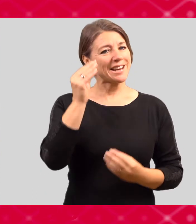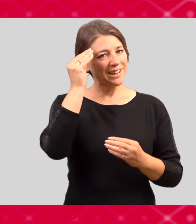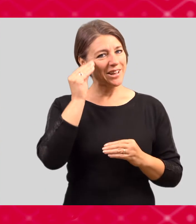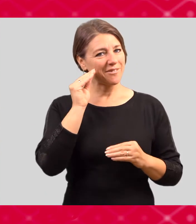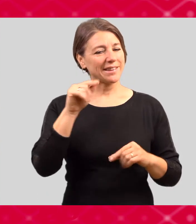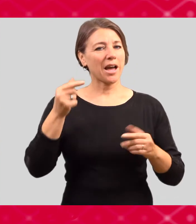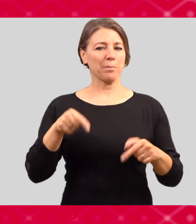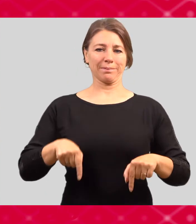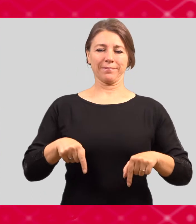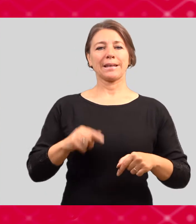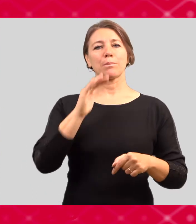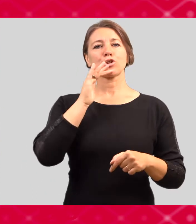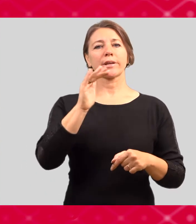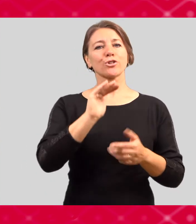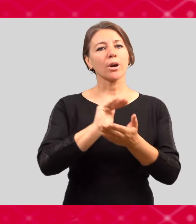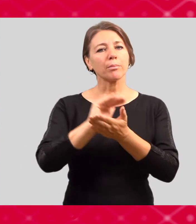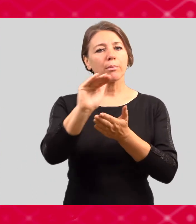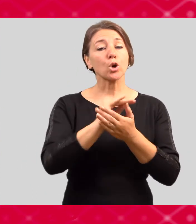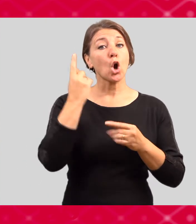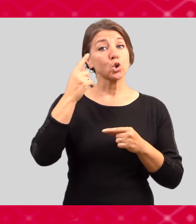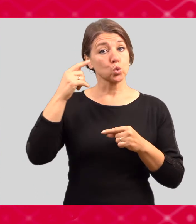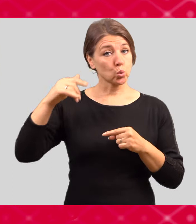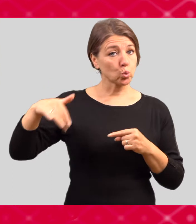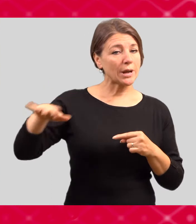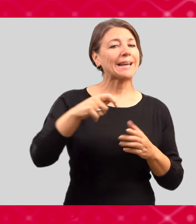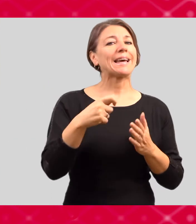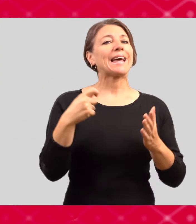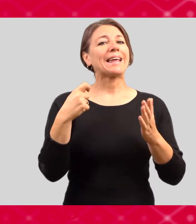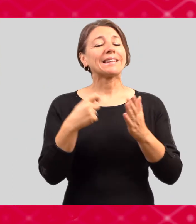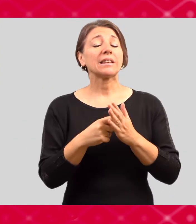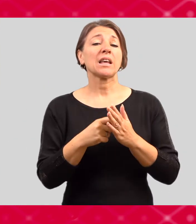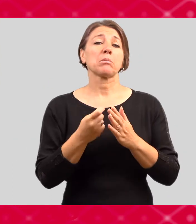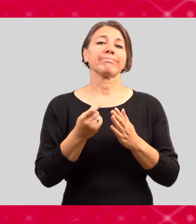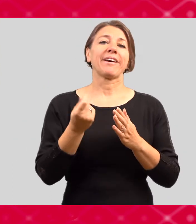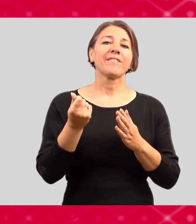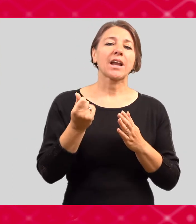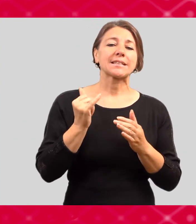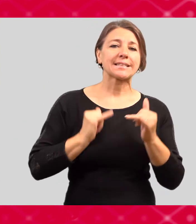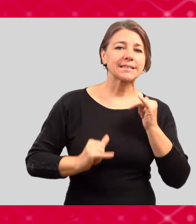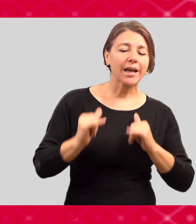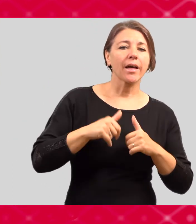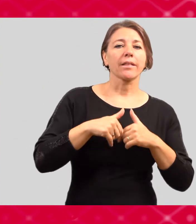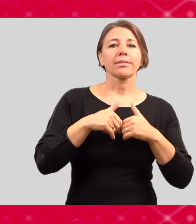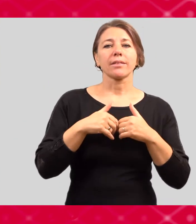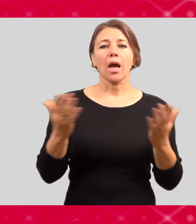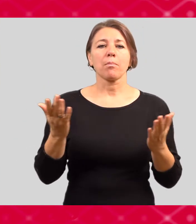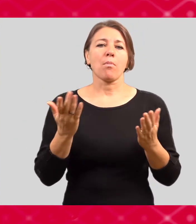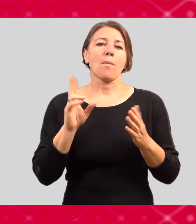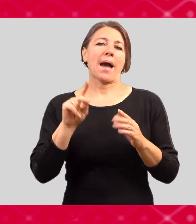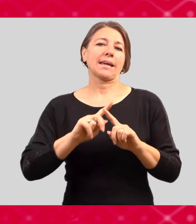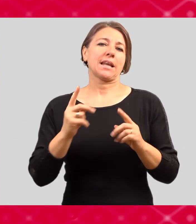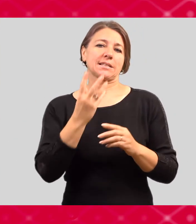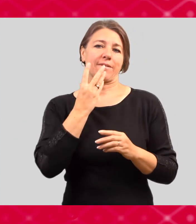Vítejte na přednášce pro sociálně či ekonomicky znevýhodněné studující. Jmenuji se Blanka